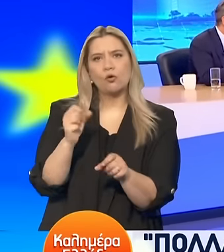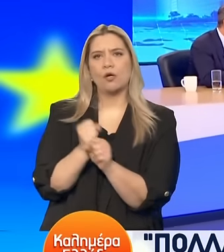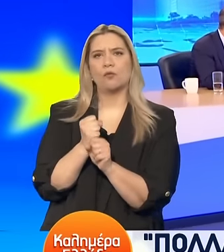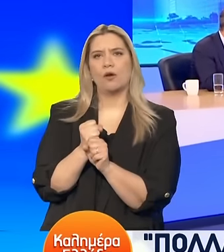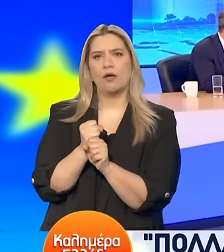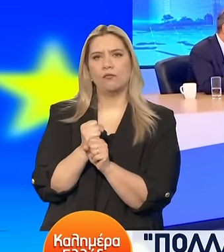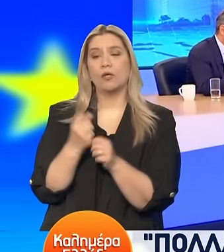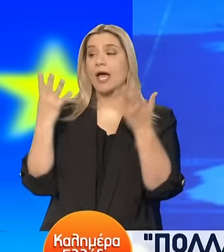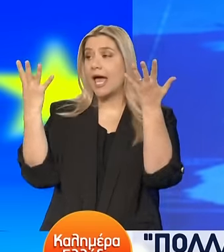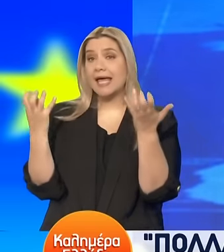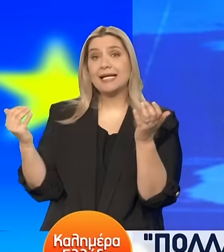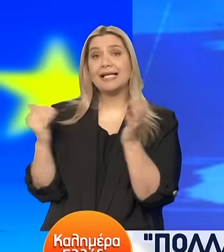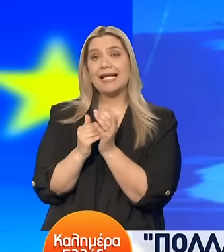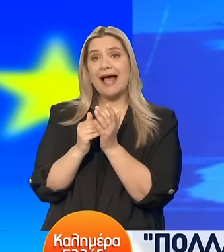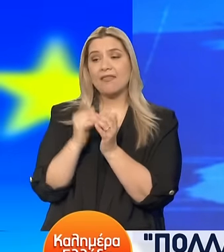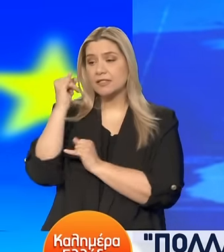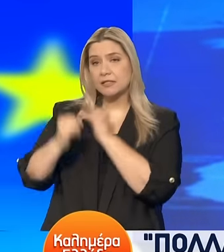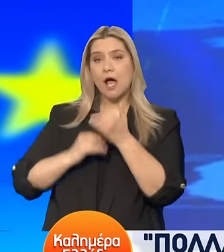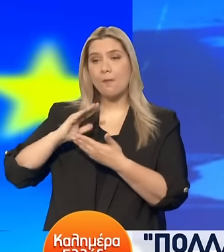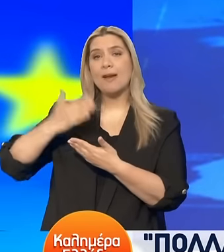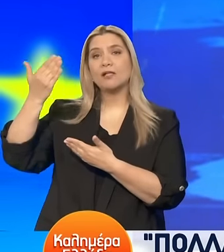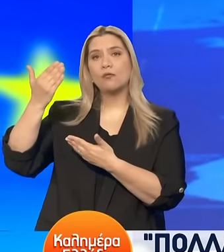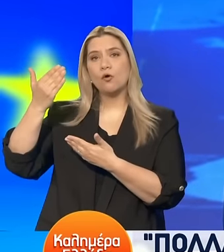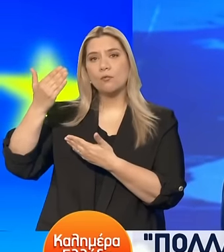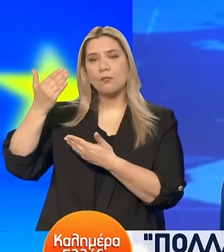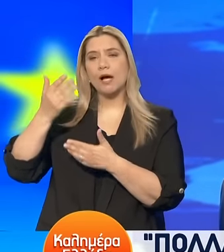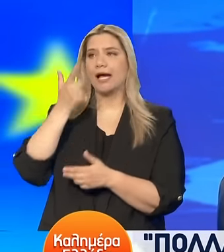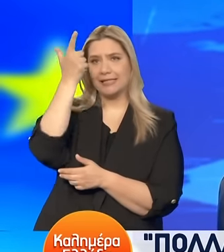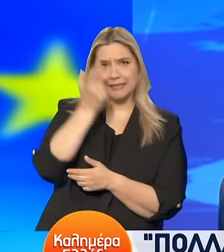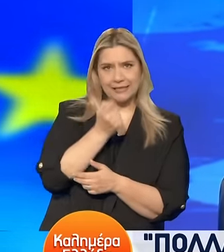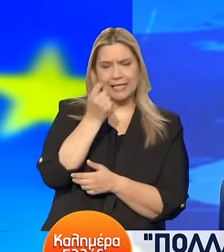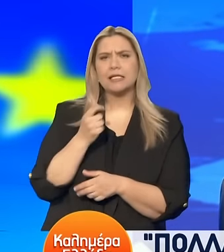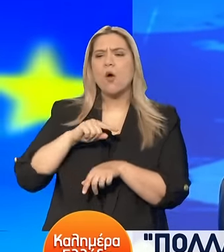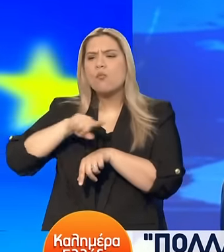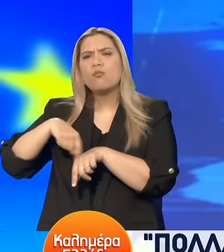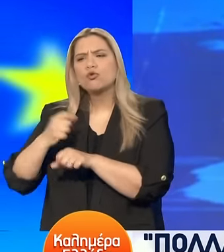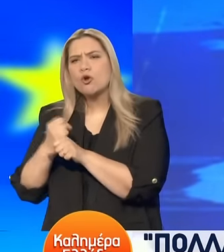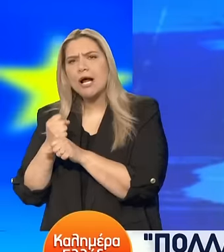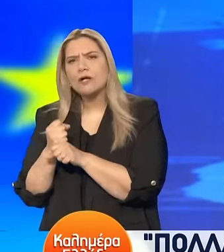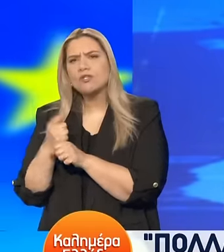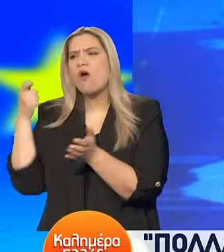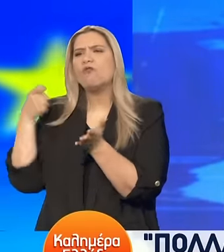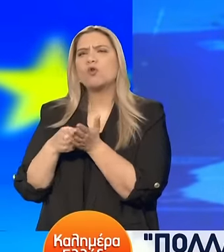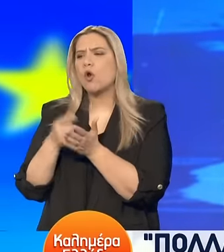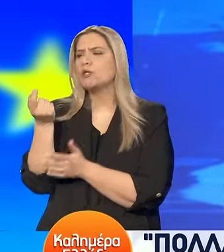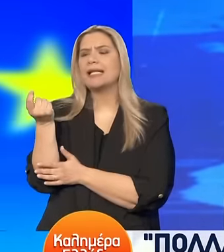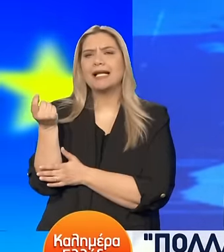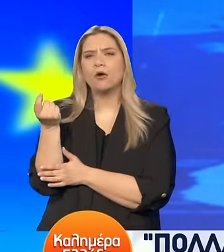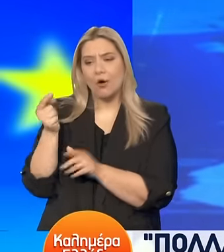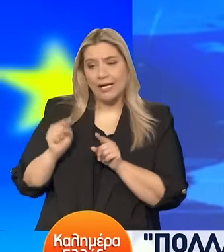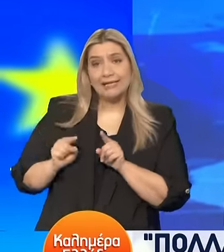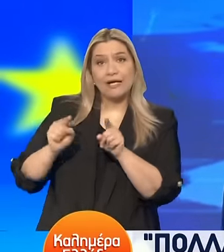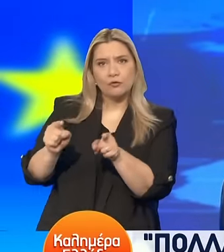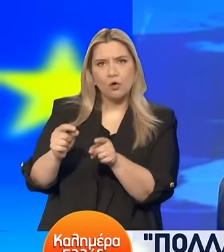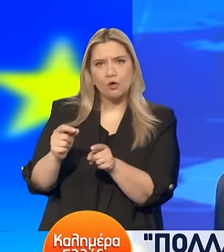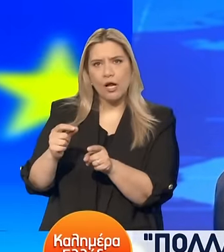έχουν εγγραφεί στη σχετική πλατφόρμα Φορολογούνται λίγο Μόνο για τις ώρες που εργάζονται Και αυτό σημαίνει ουσιαστικά Ότι και βοηθάμε την αγορά εργασίας Η οποία